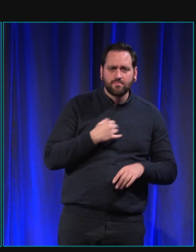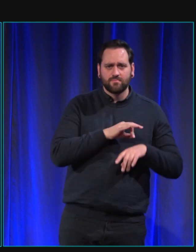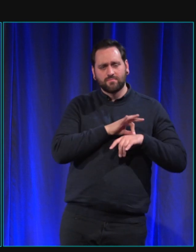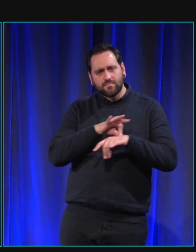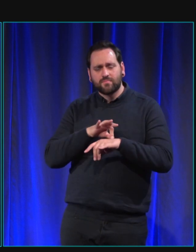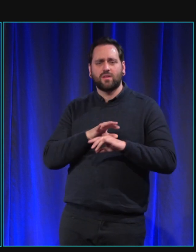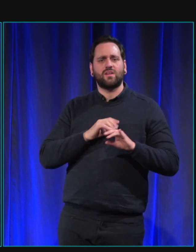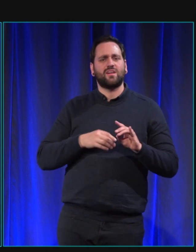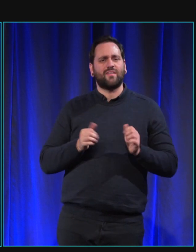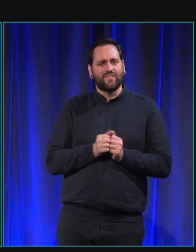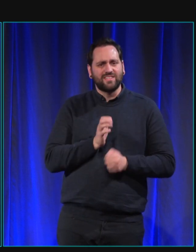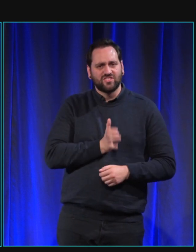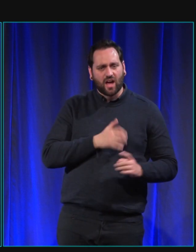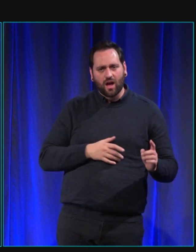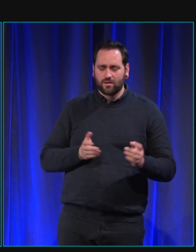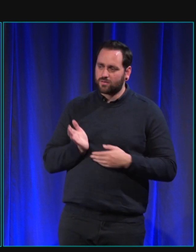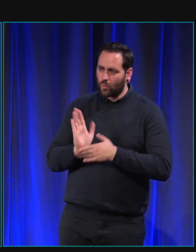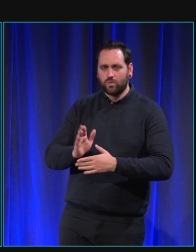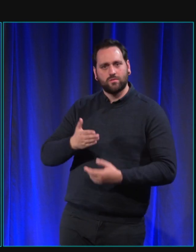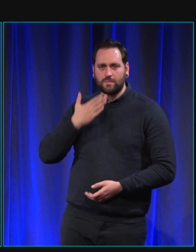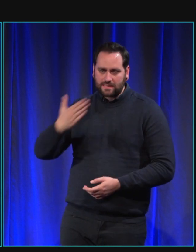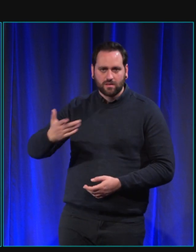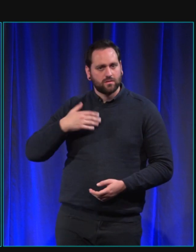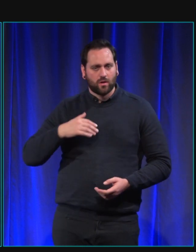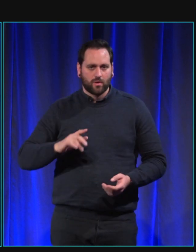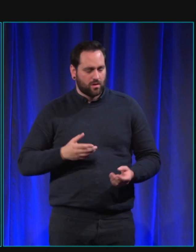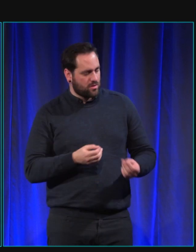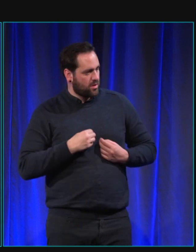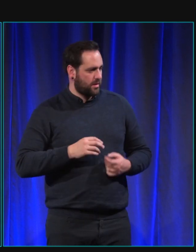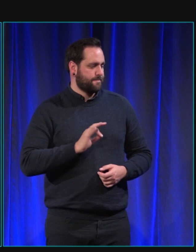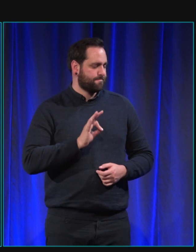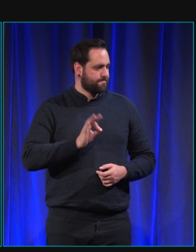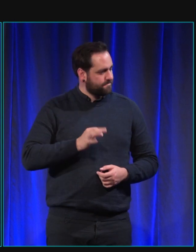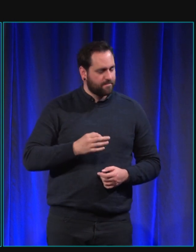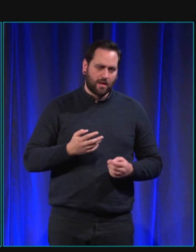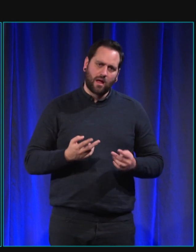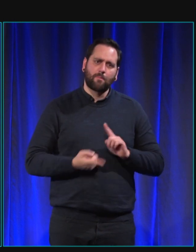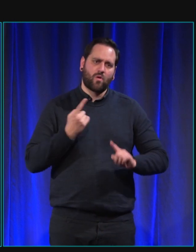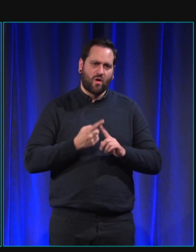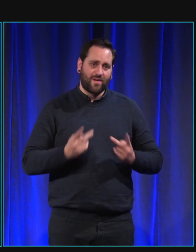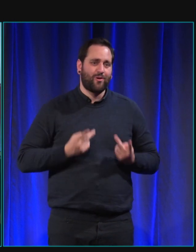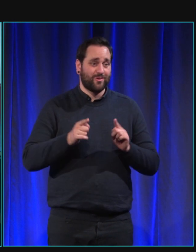ils savent au moins pourquoi ils ont fait tout ça et puis ça les encourage aussi après à reprendre un autre chien voilà c'est surtout ça